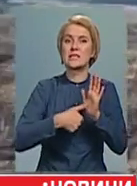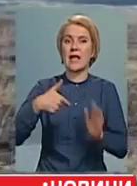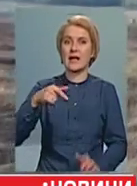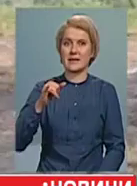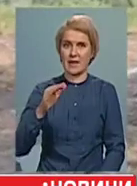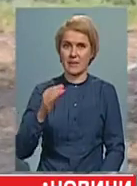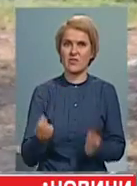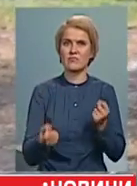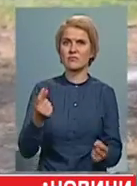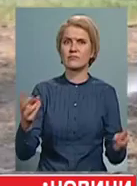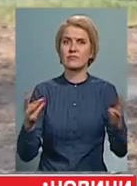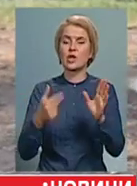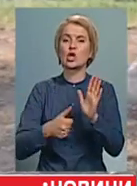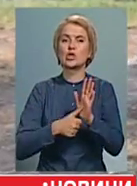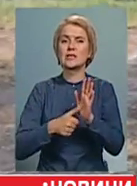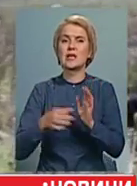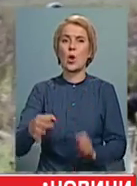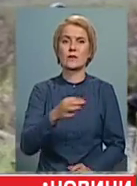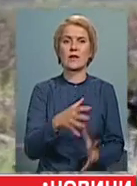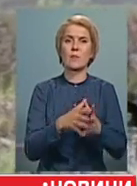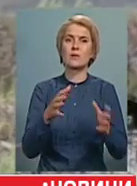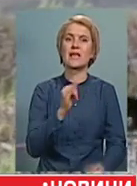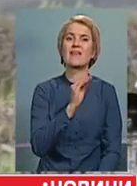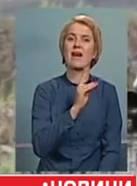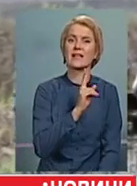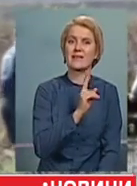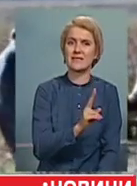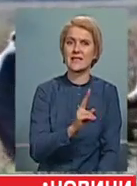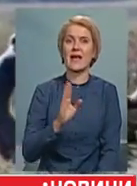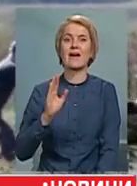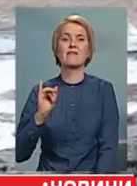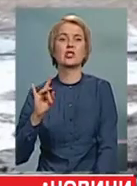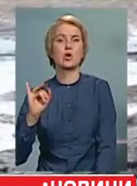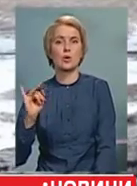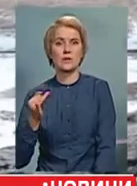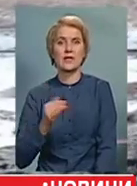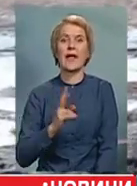у різних районах області. Найбільші – в Іванківському, Вижгородському та Києво-Святошинському районах.